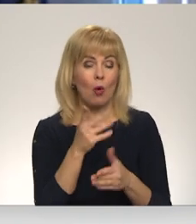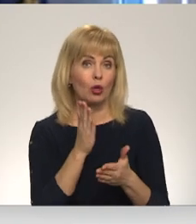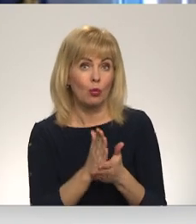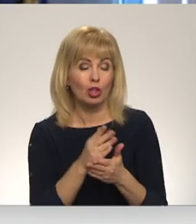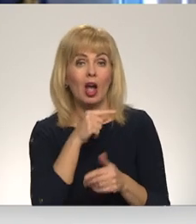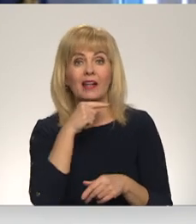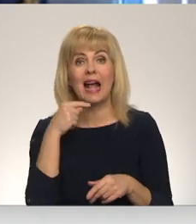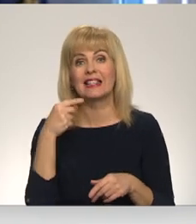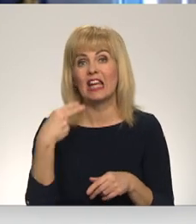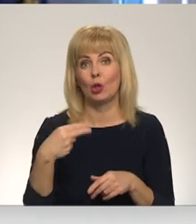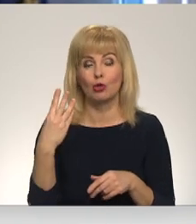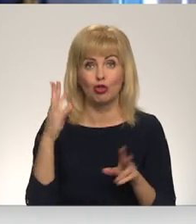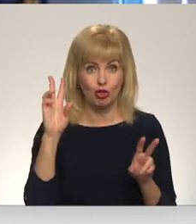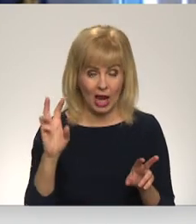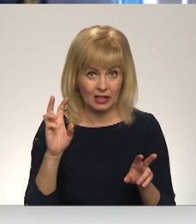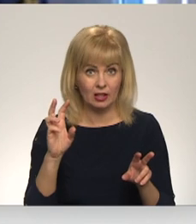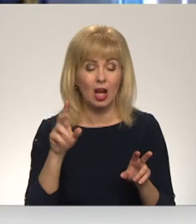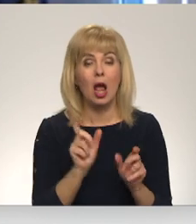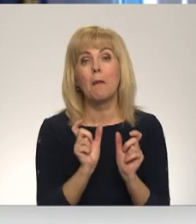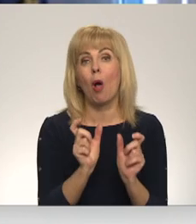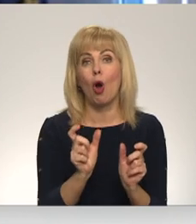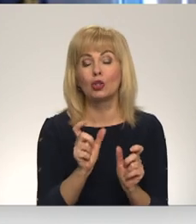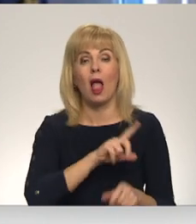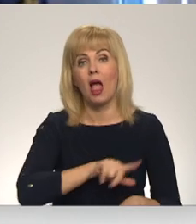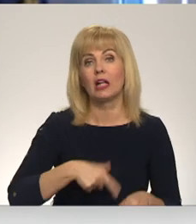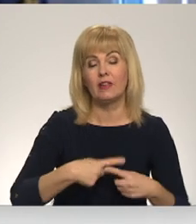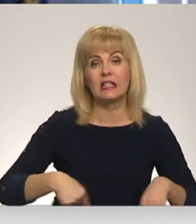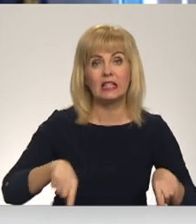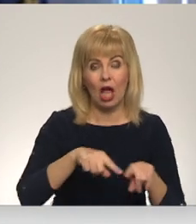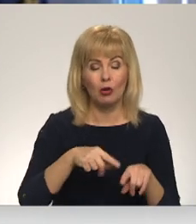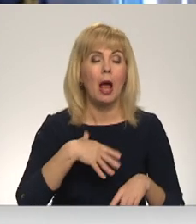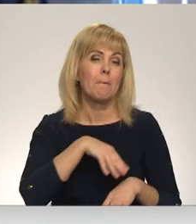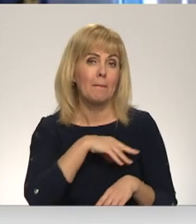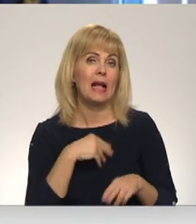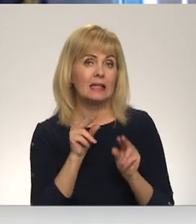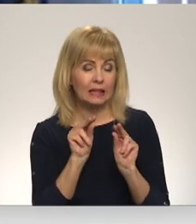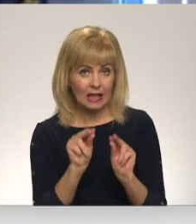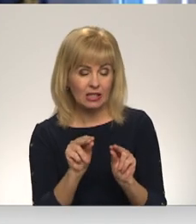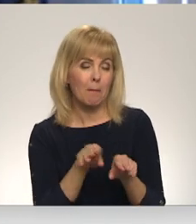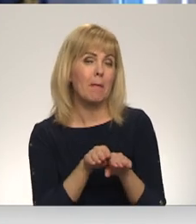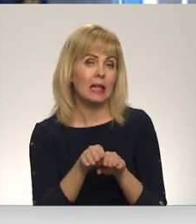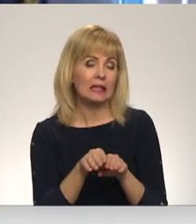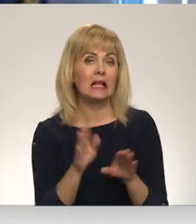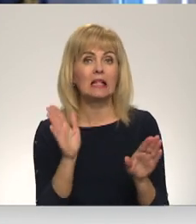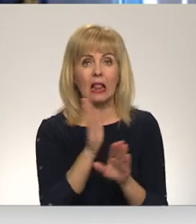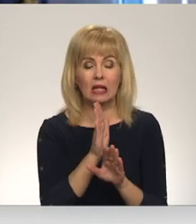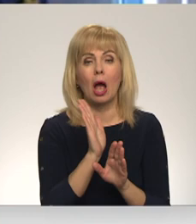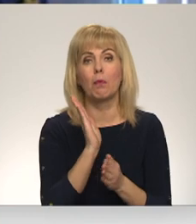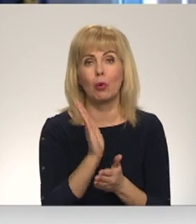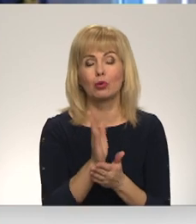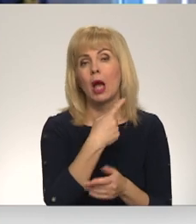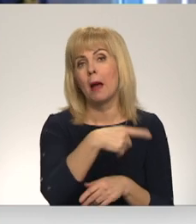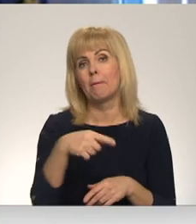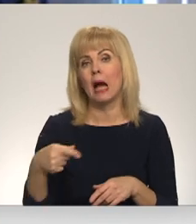Sī24 geobloķēšanu no Latvijas teritorijā, mēs ticam, ka līdzīgs liktenis piemeklēs arī